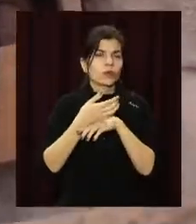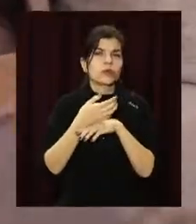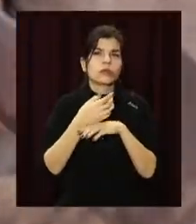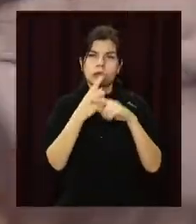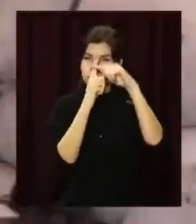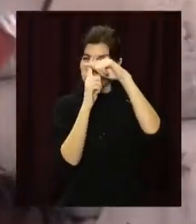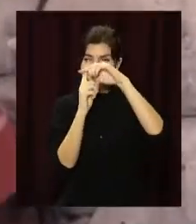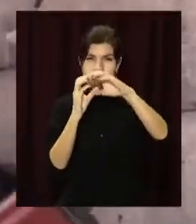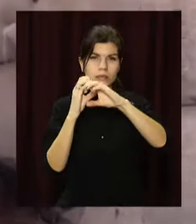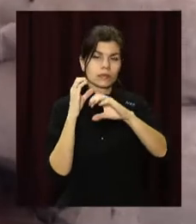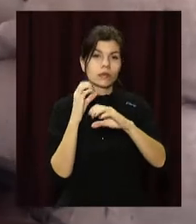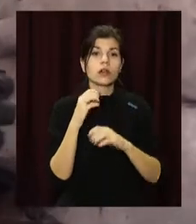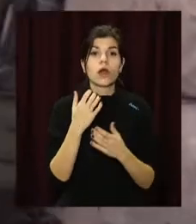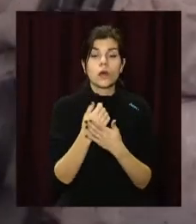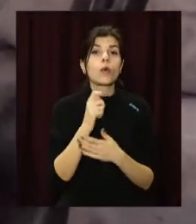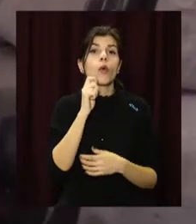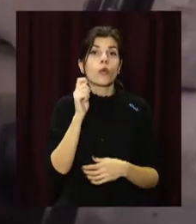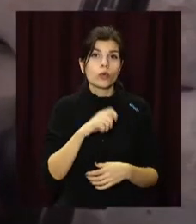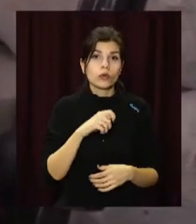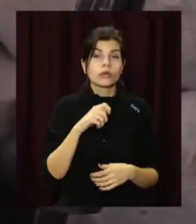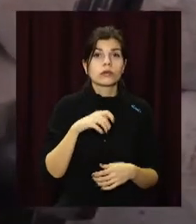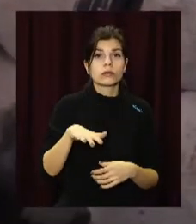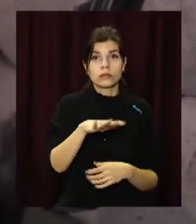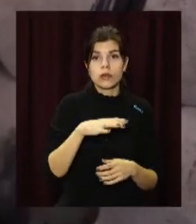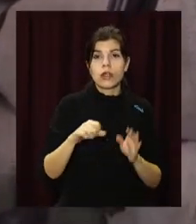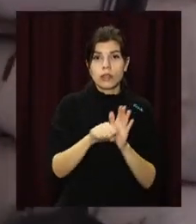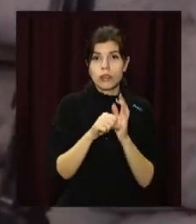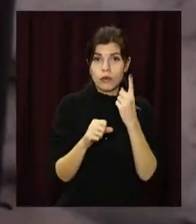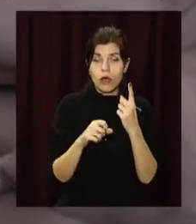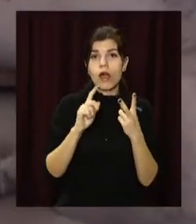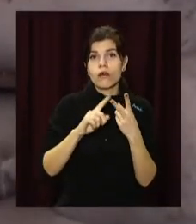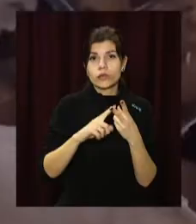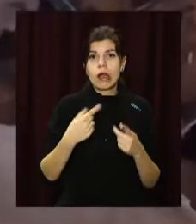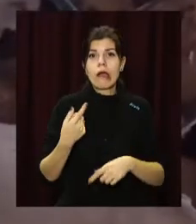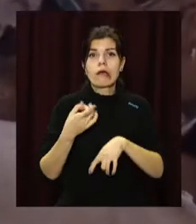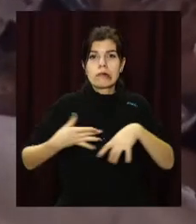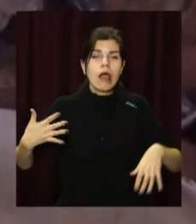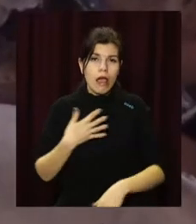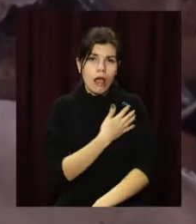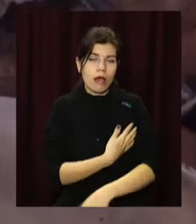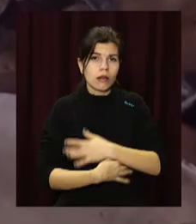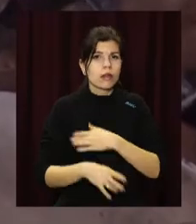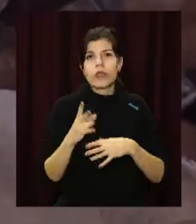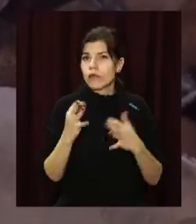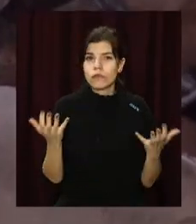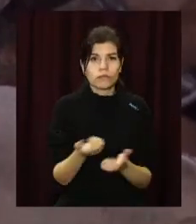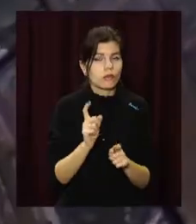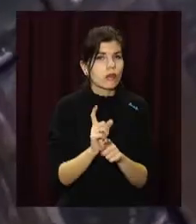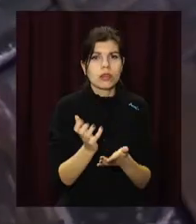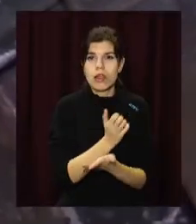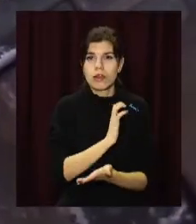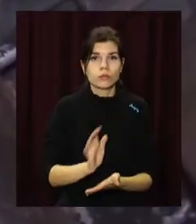зброї. В результаті один військовослужбовець загинув одразу. Інший отримав вогнепальне поранення, однак врятувати його не вдалося.